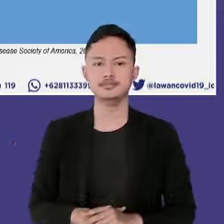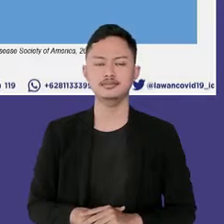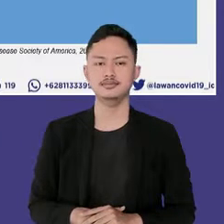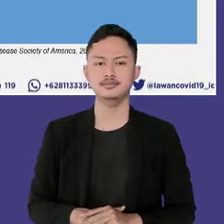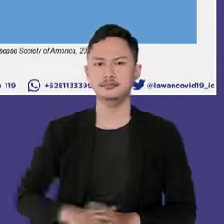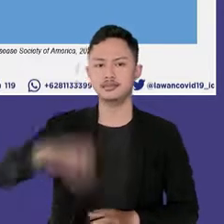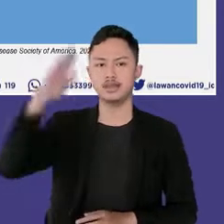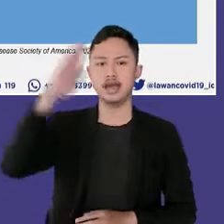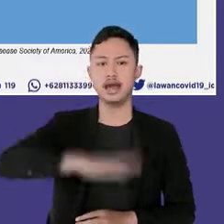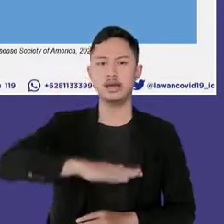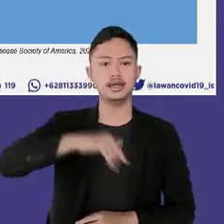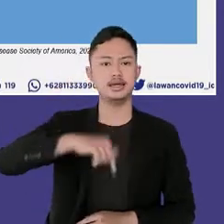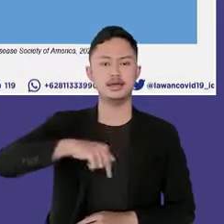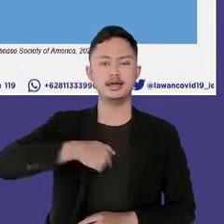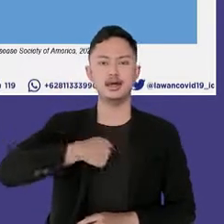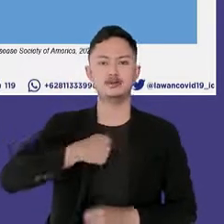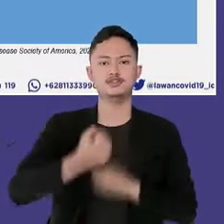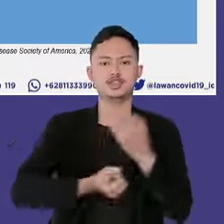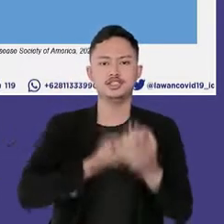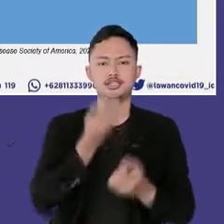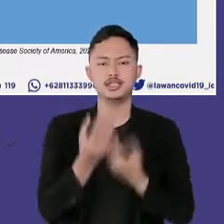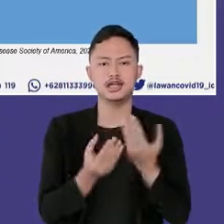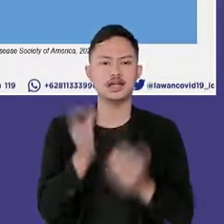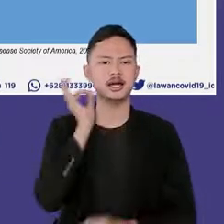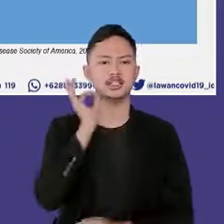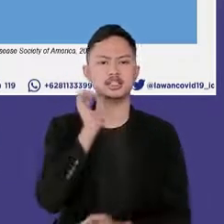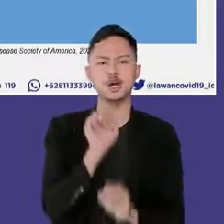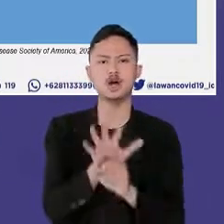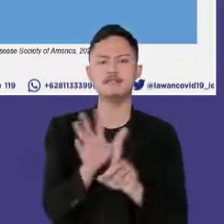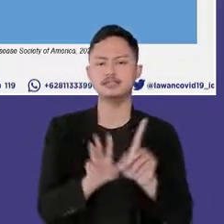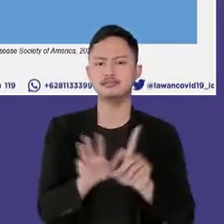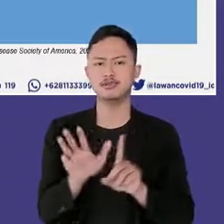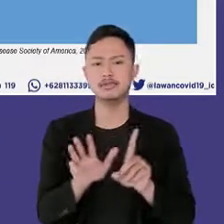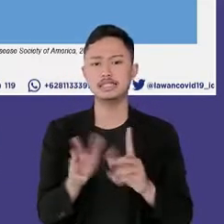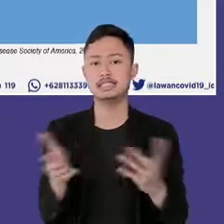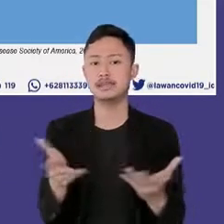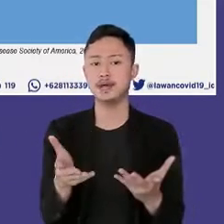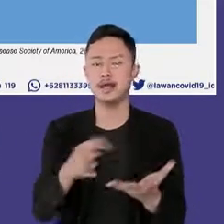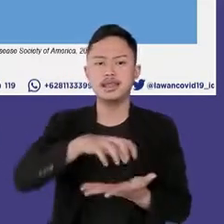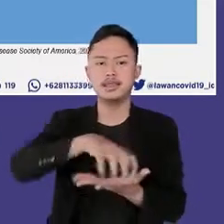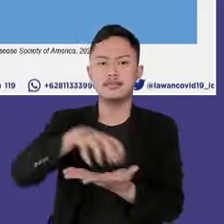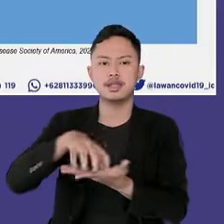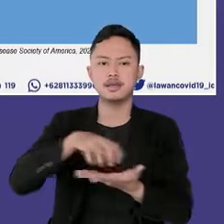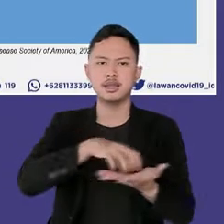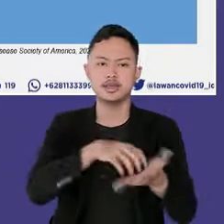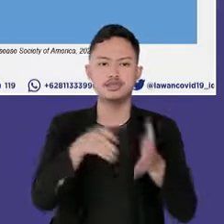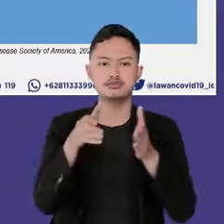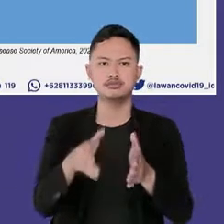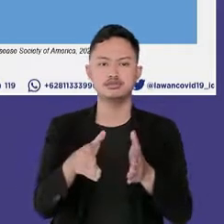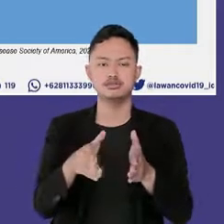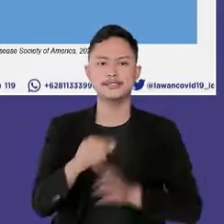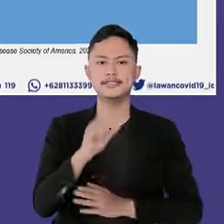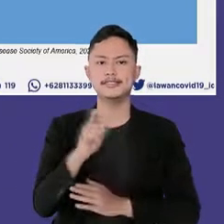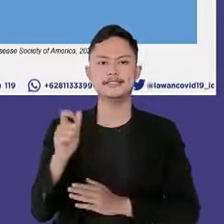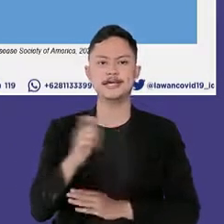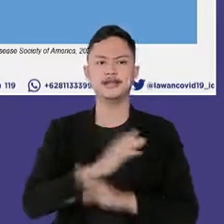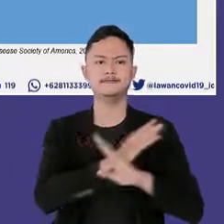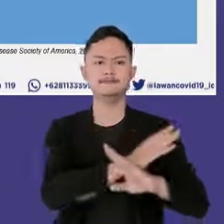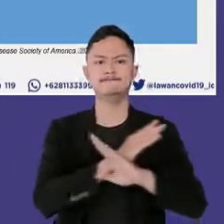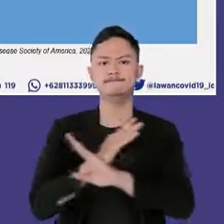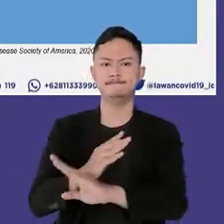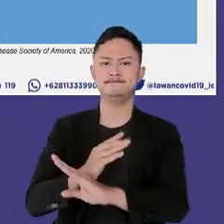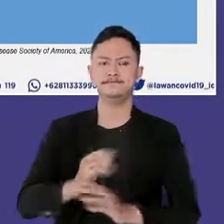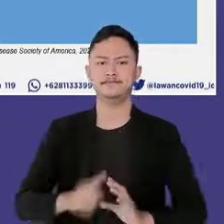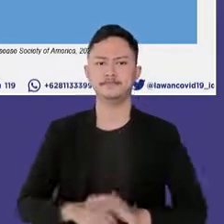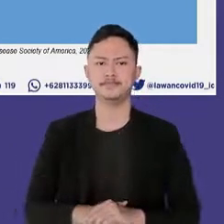hari ini akan saya sampaikan potensi penularan COVID-19 di tempat-pat spesifik serta metode pencegahan penularannya